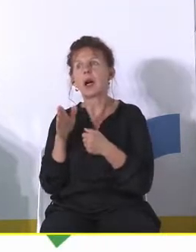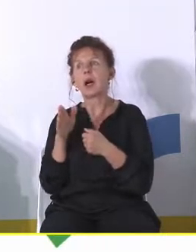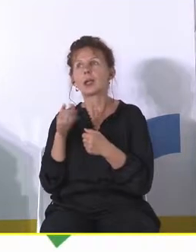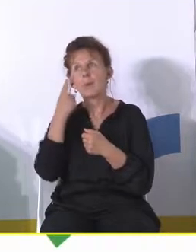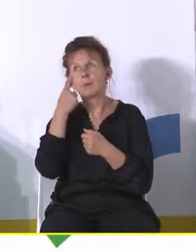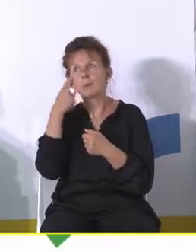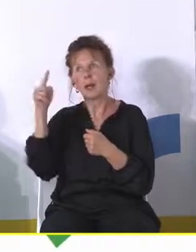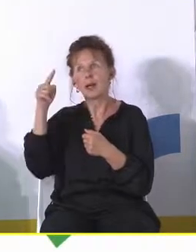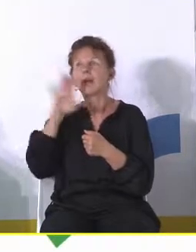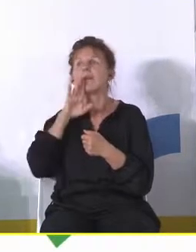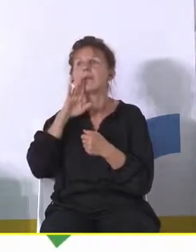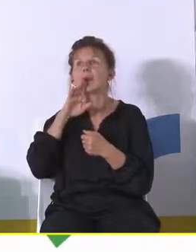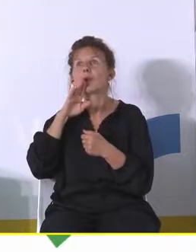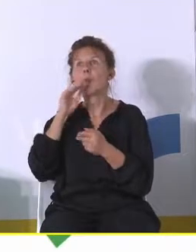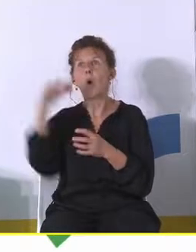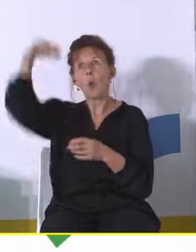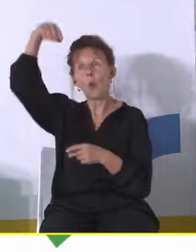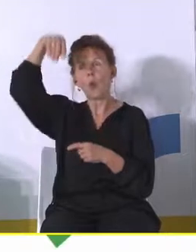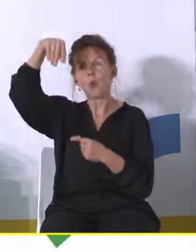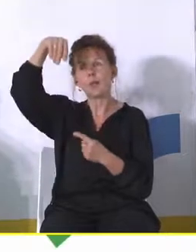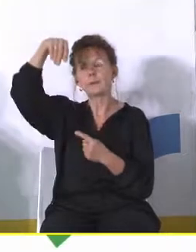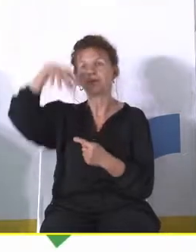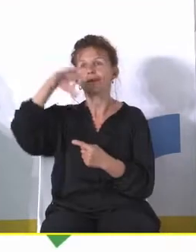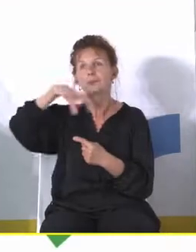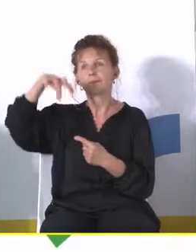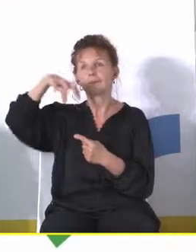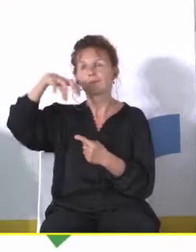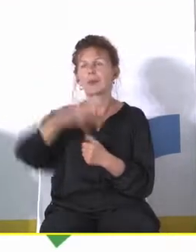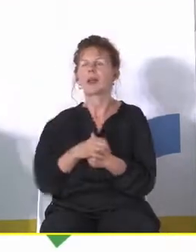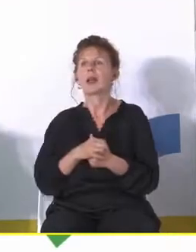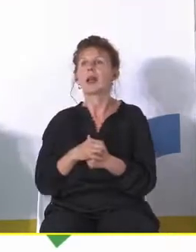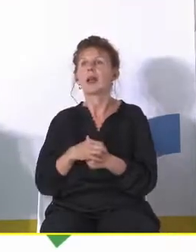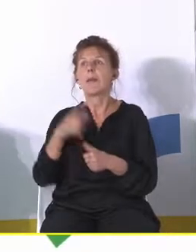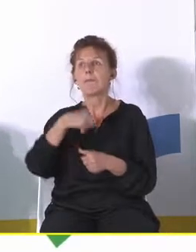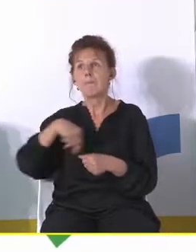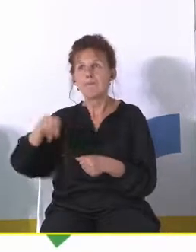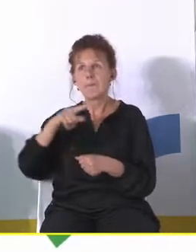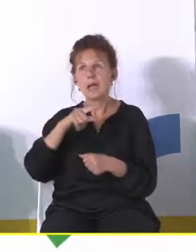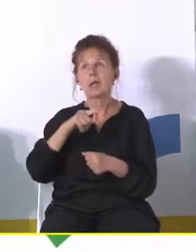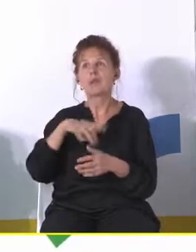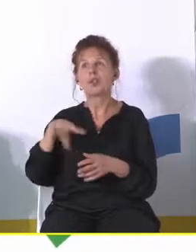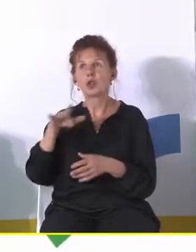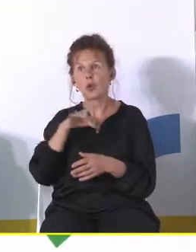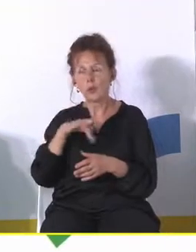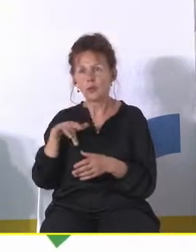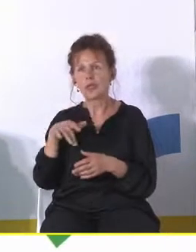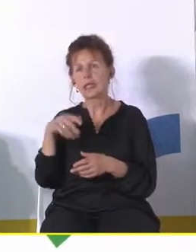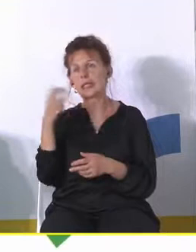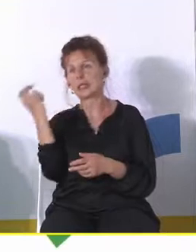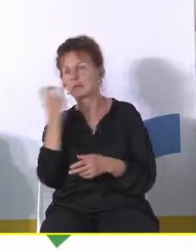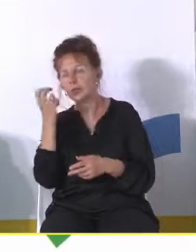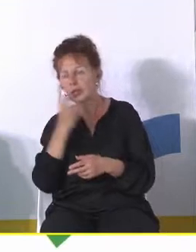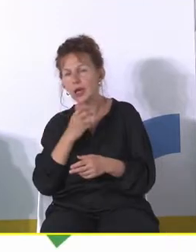spojrzenia z lotu ptaka i myślę, że my dzisiaj, szczególnie w środowiskach, które są zainteresowane tematyką na przykład miast,